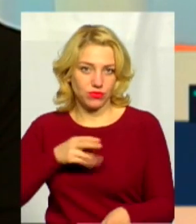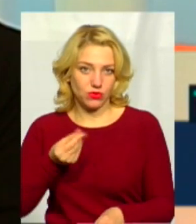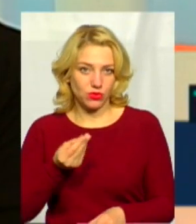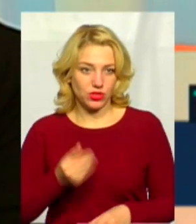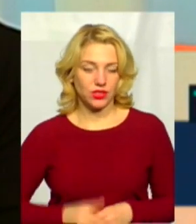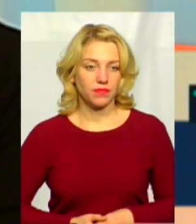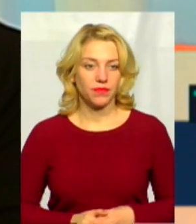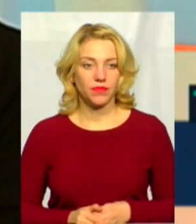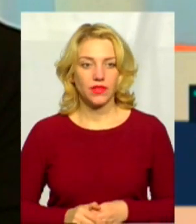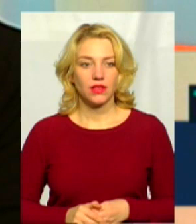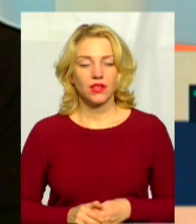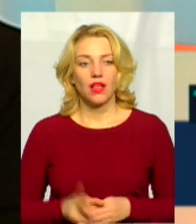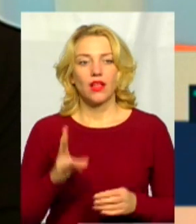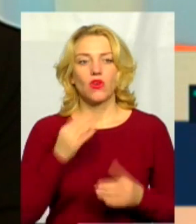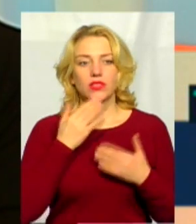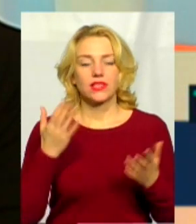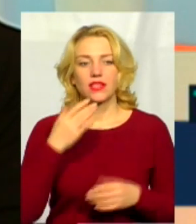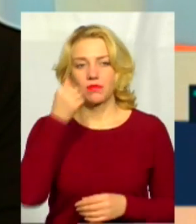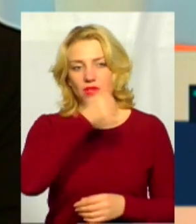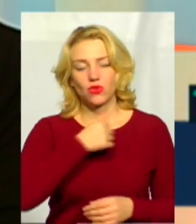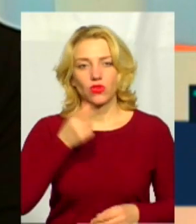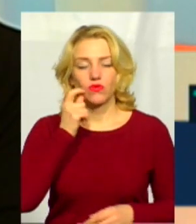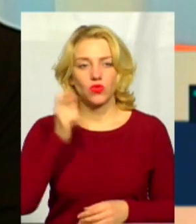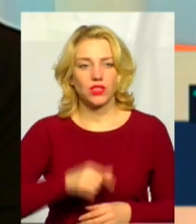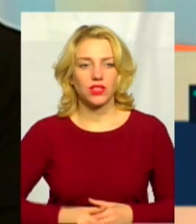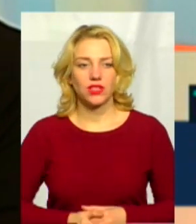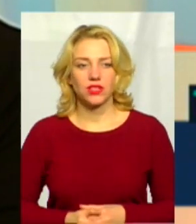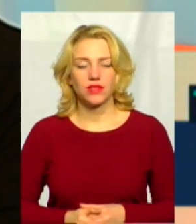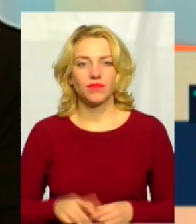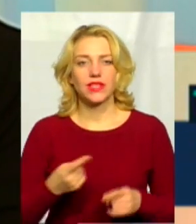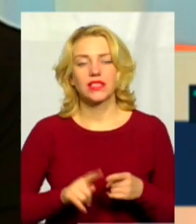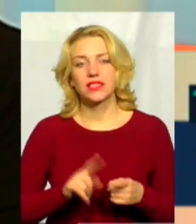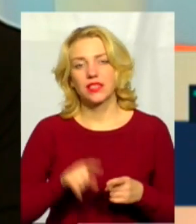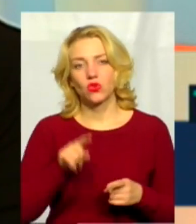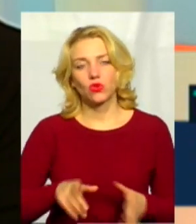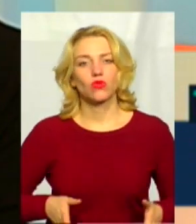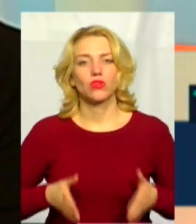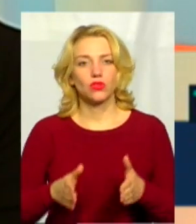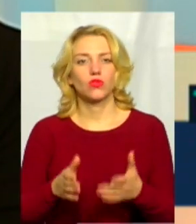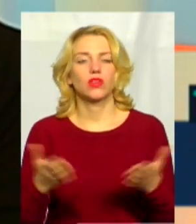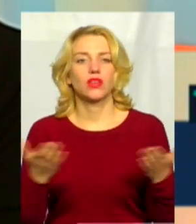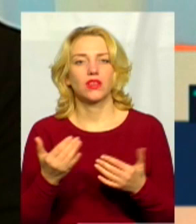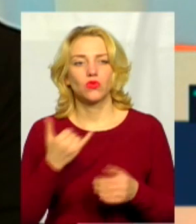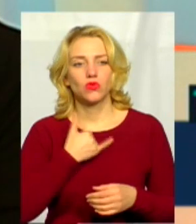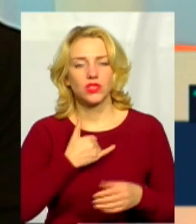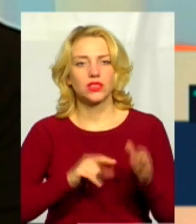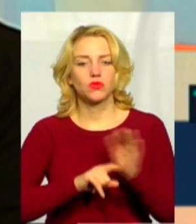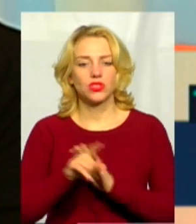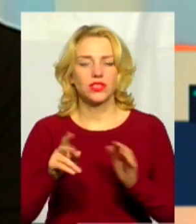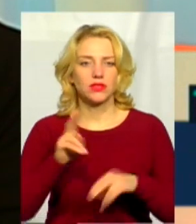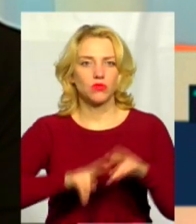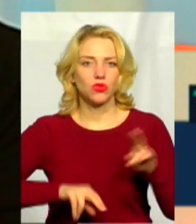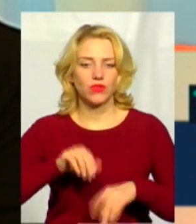що, якщо брати останніх п'ять років України, тому що це саме той, скажімо, коридор, коли в нас почали будувати такі сонячні